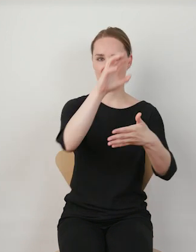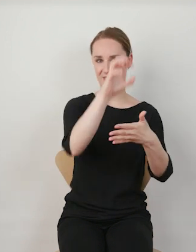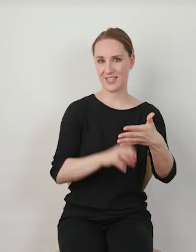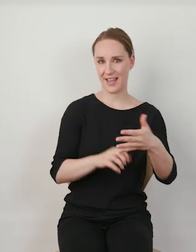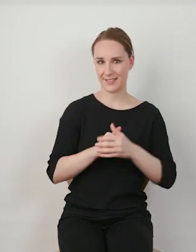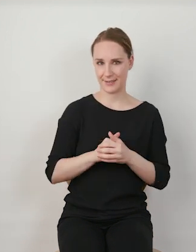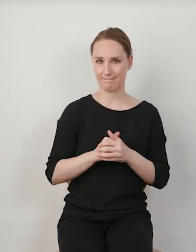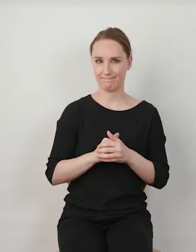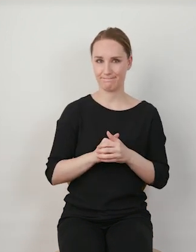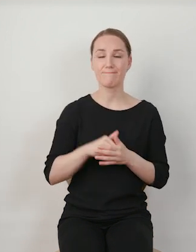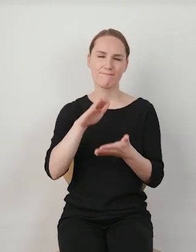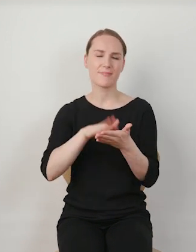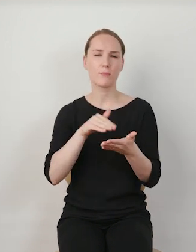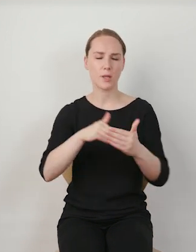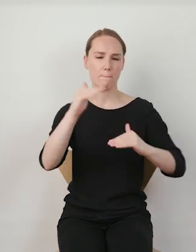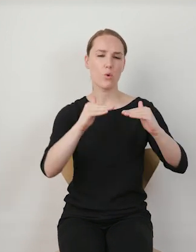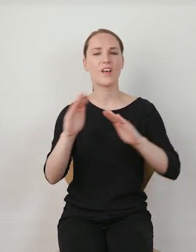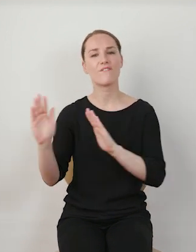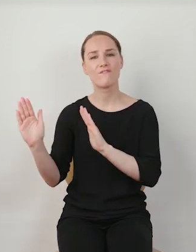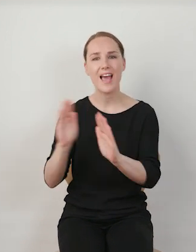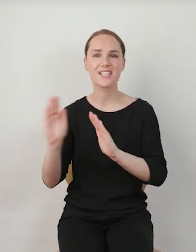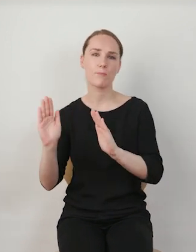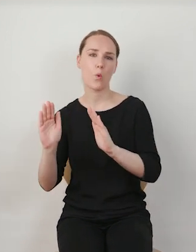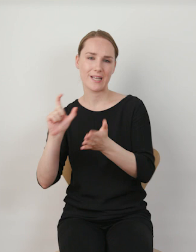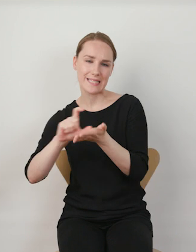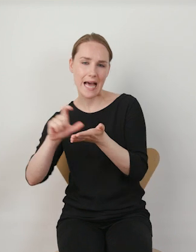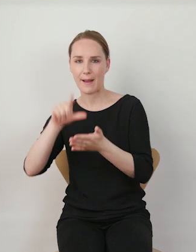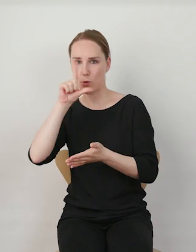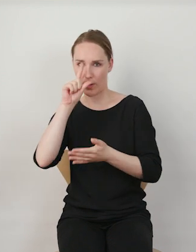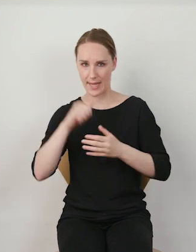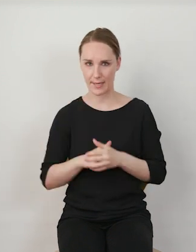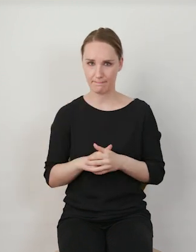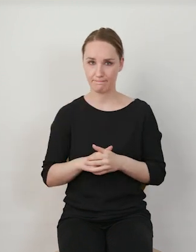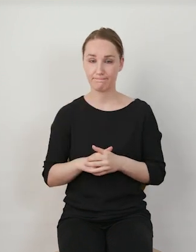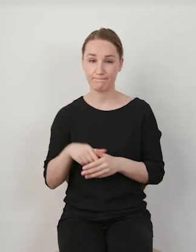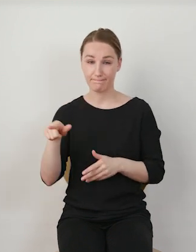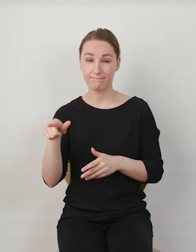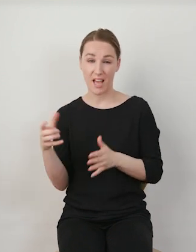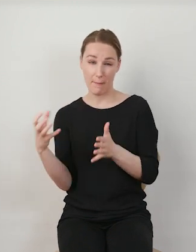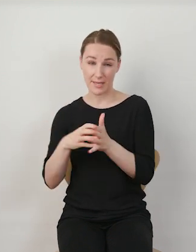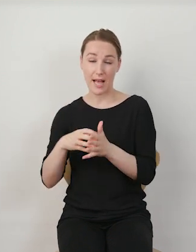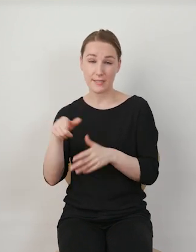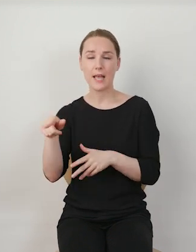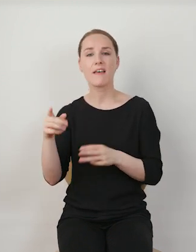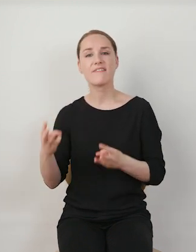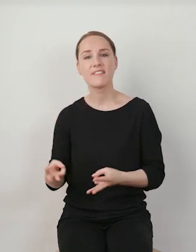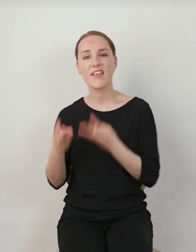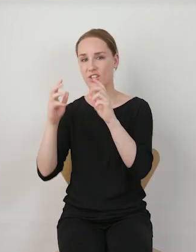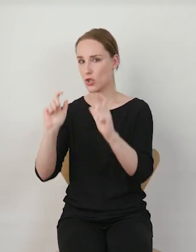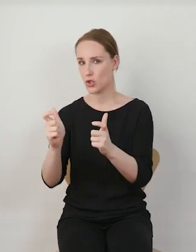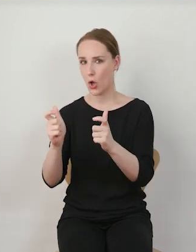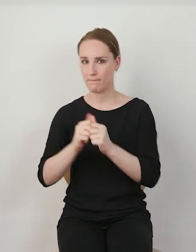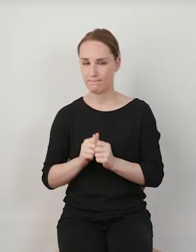Teraz znowu wróćmy na przykład do Facebooka albo Instagrama, bądź też Twittera. To są serwisy, w których na pierwszym miejscu